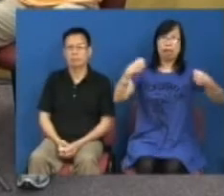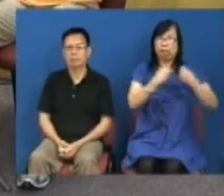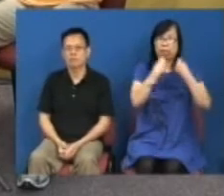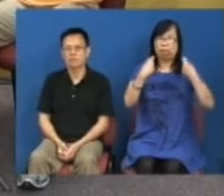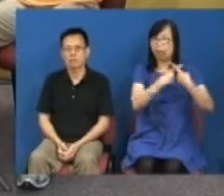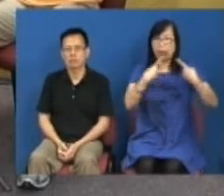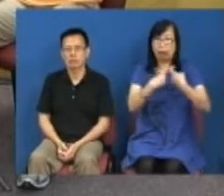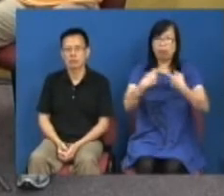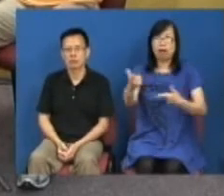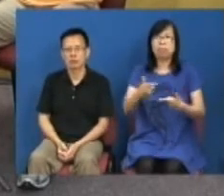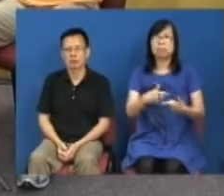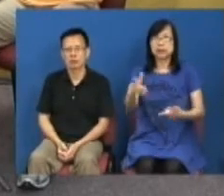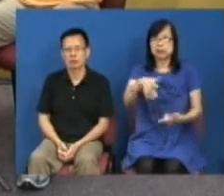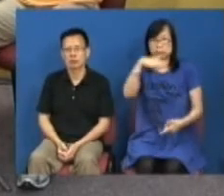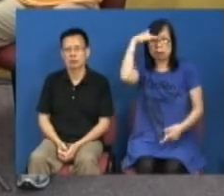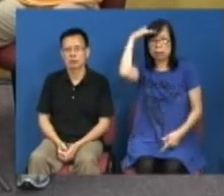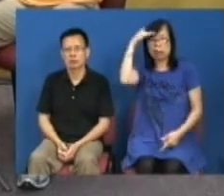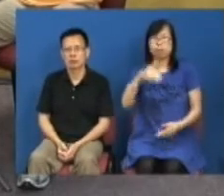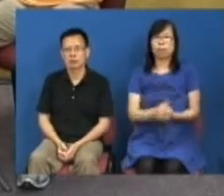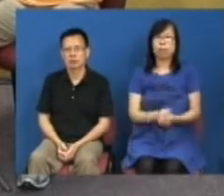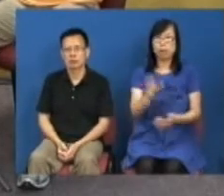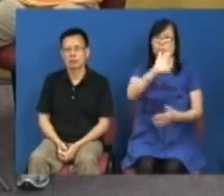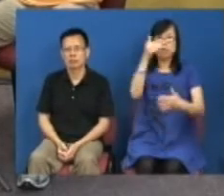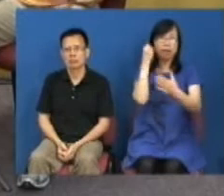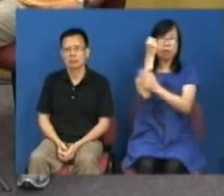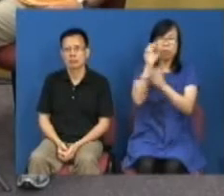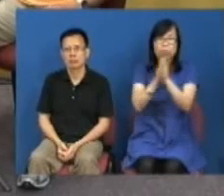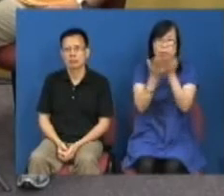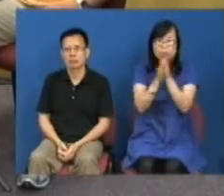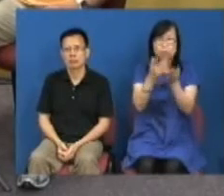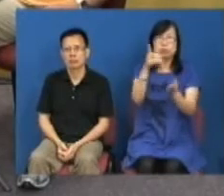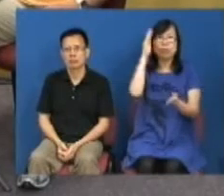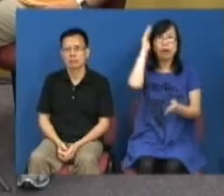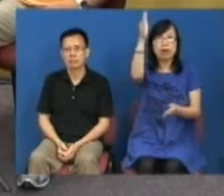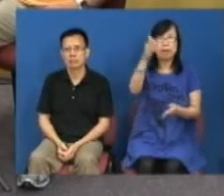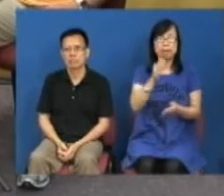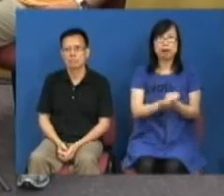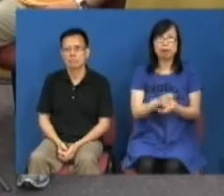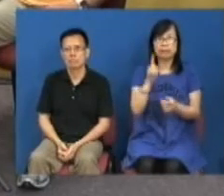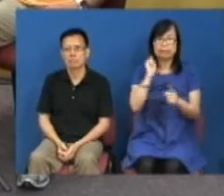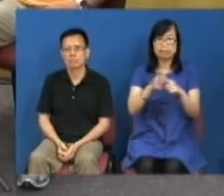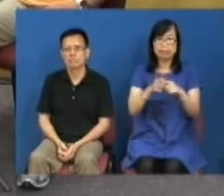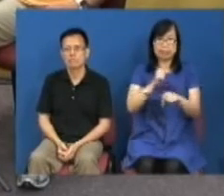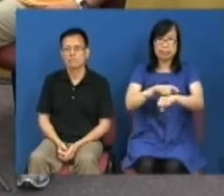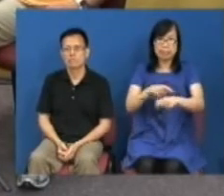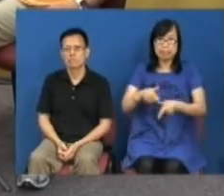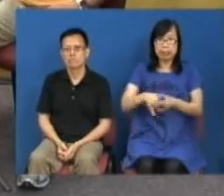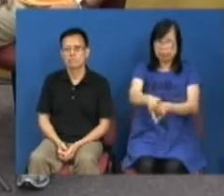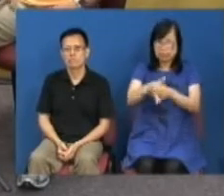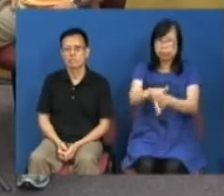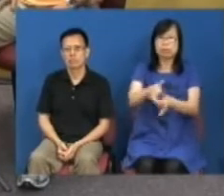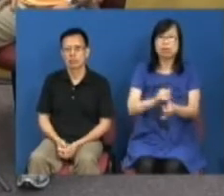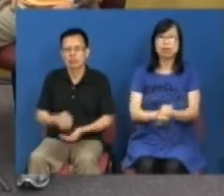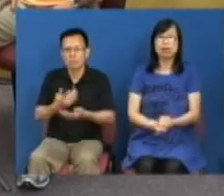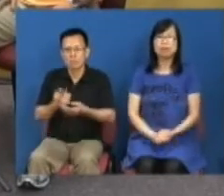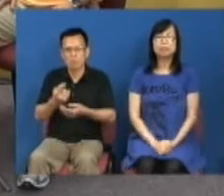出现但是警方这种执法就和他在不反对通知书里面希望我们正常去前进这个逻辑是有相抵触的